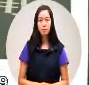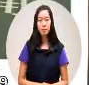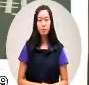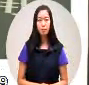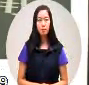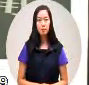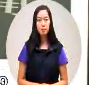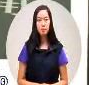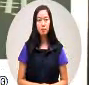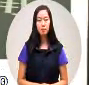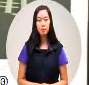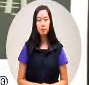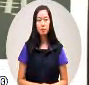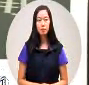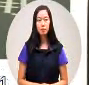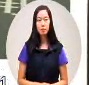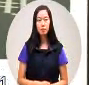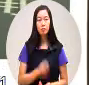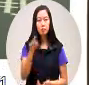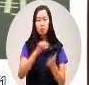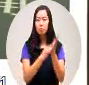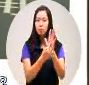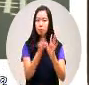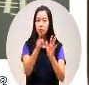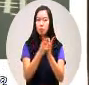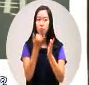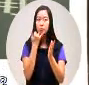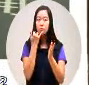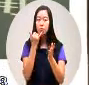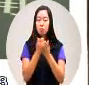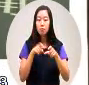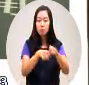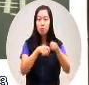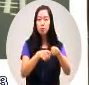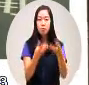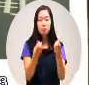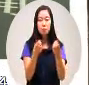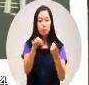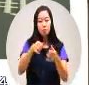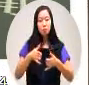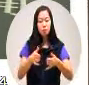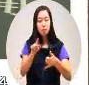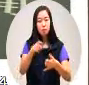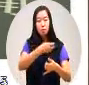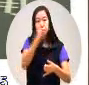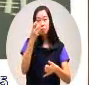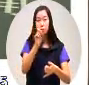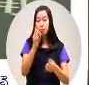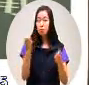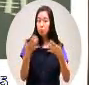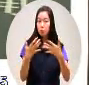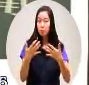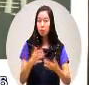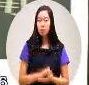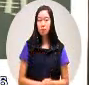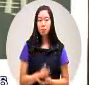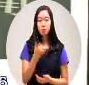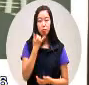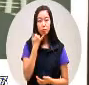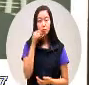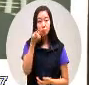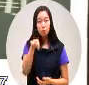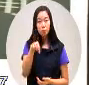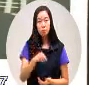没有 显示可以站起来局长你跟没发现到那是什么问题吗现在就是说